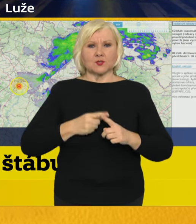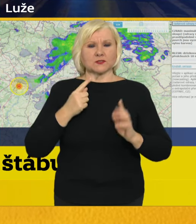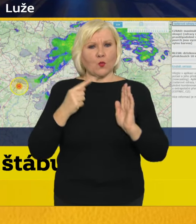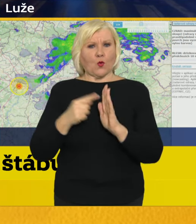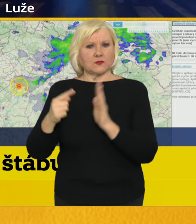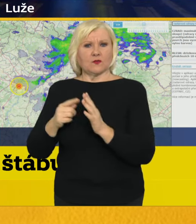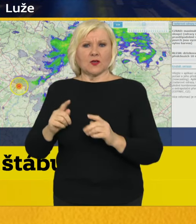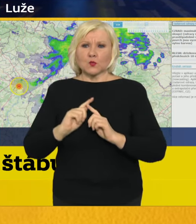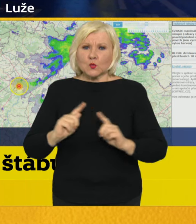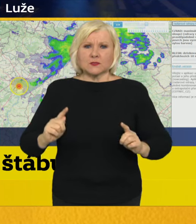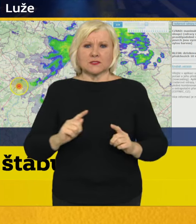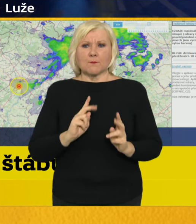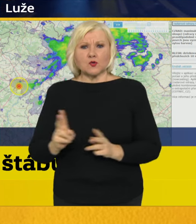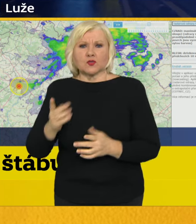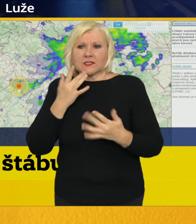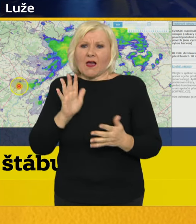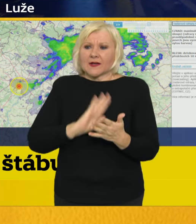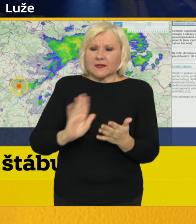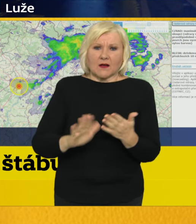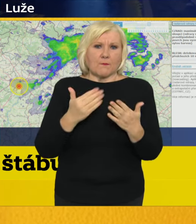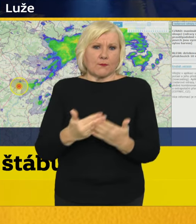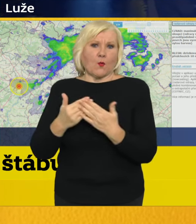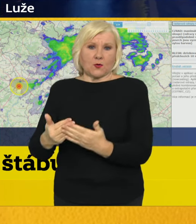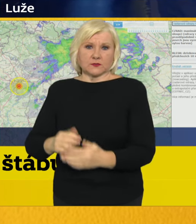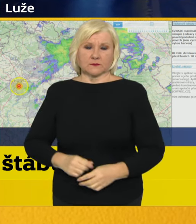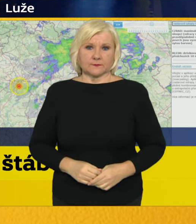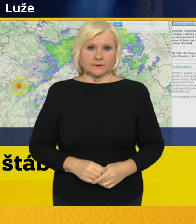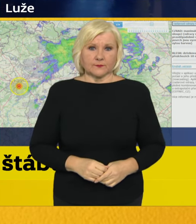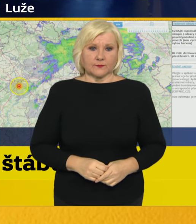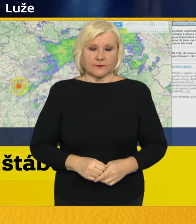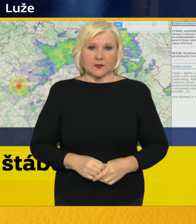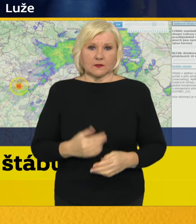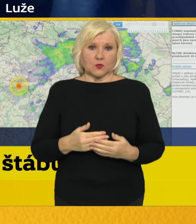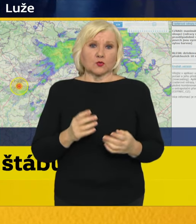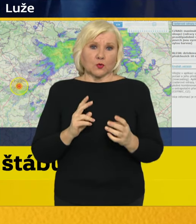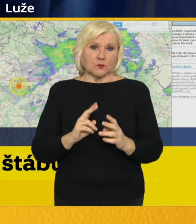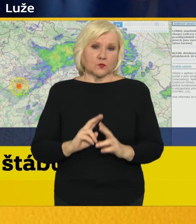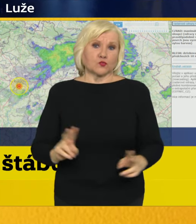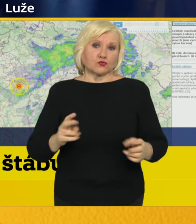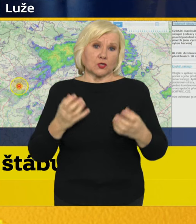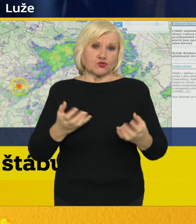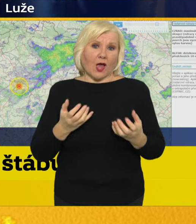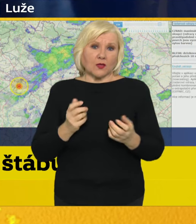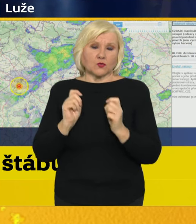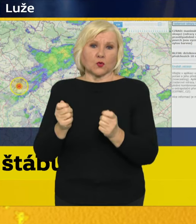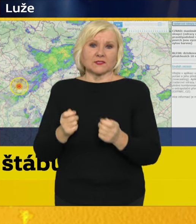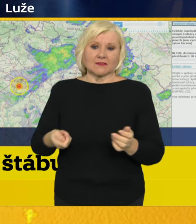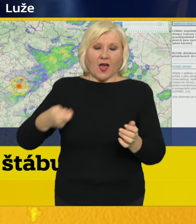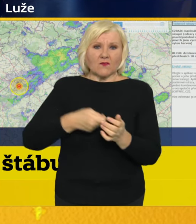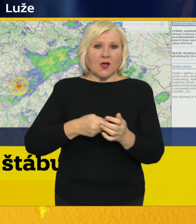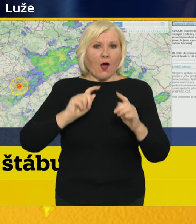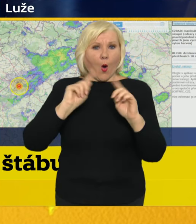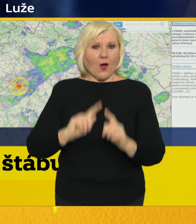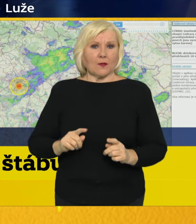rychlé pomoci. Velmi stručně lze zažádat o dávku mimořádné okamžité